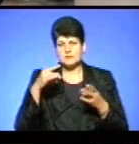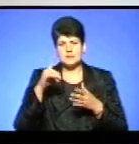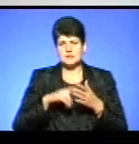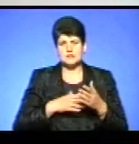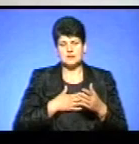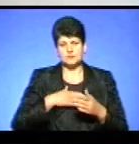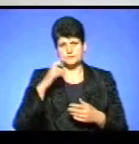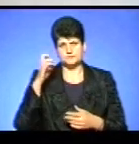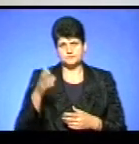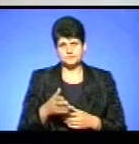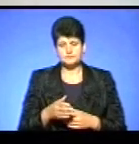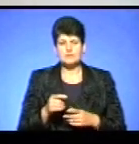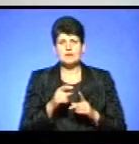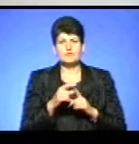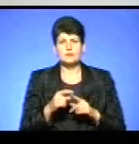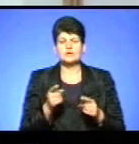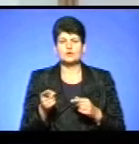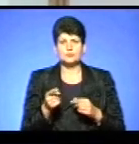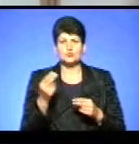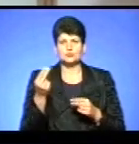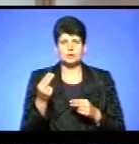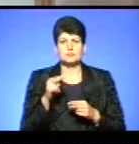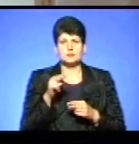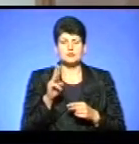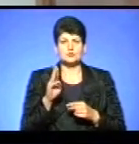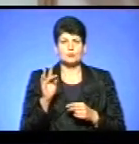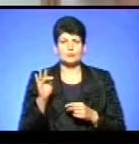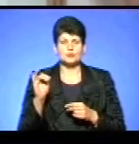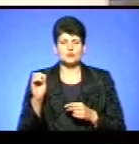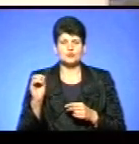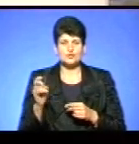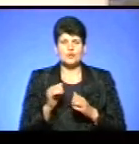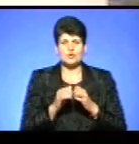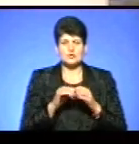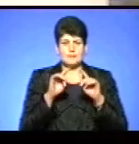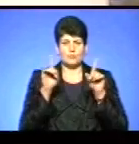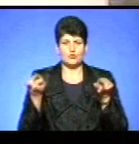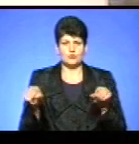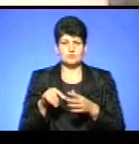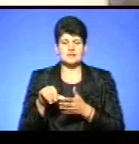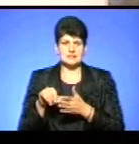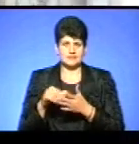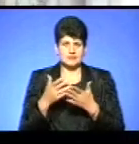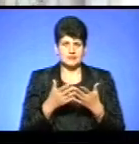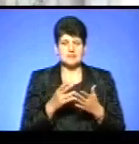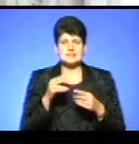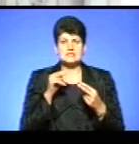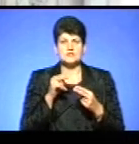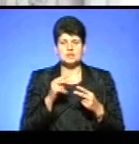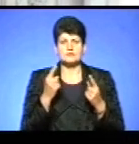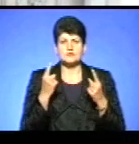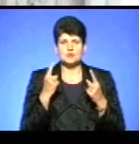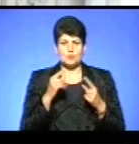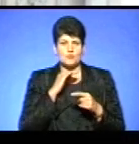Всевишня. За словами тернопільського художника Петра Шпортчука, кожне з полотен, представлених на вернісажі – свідчення високого